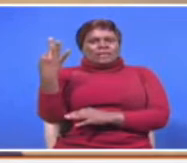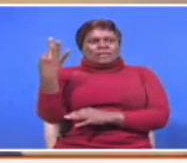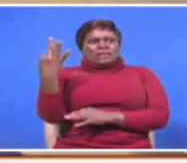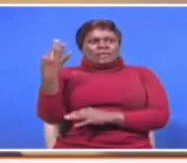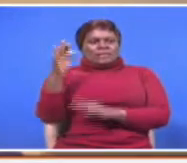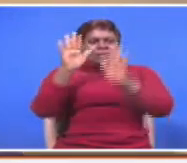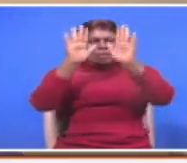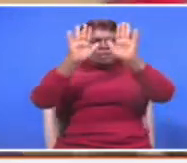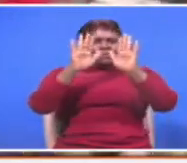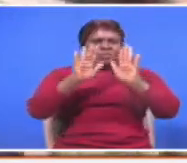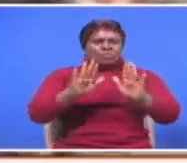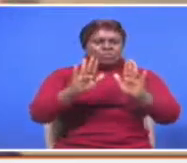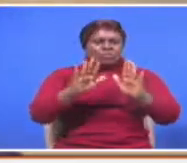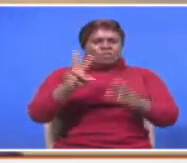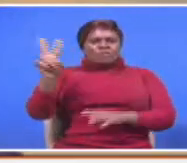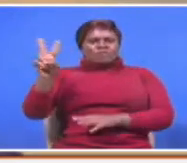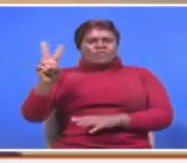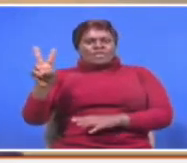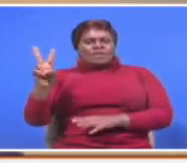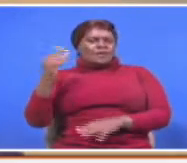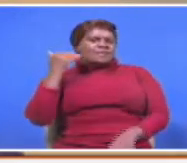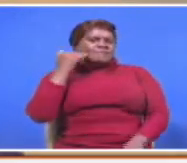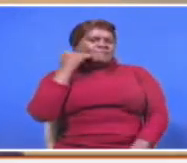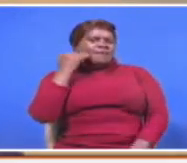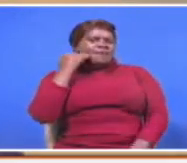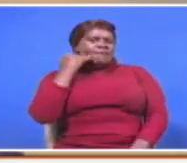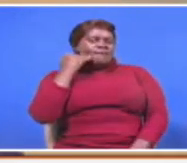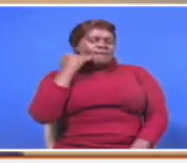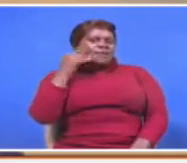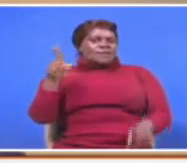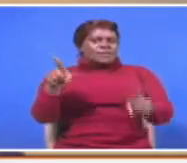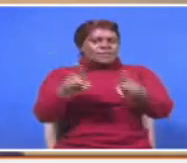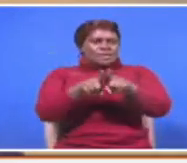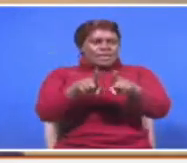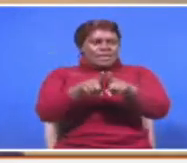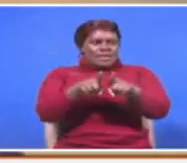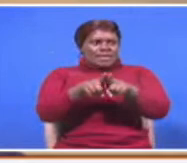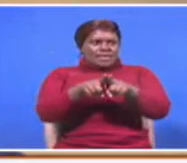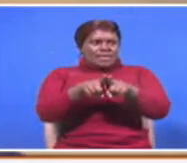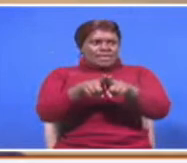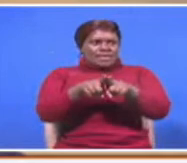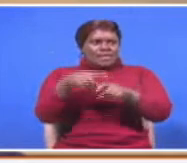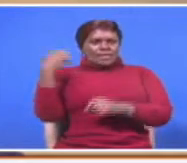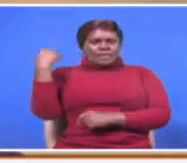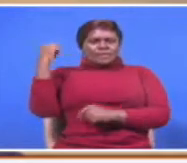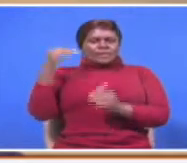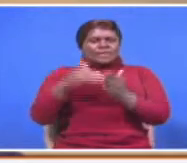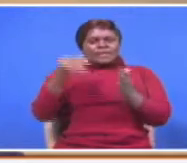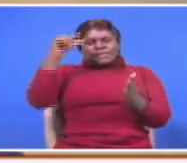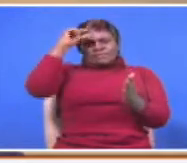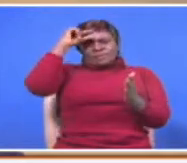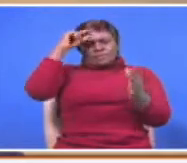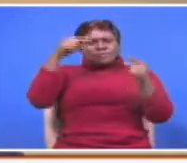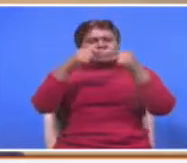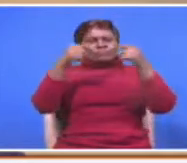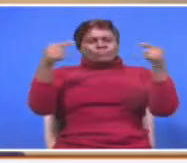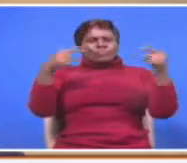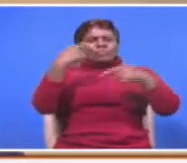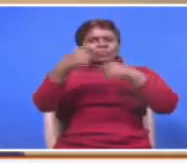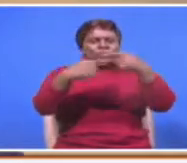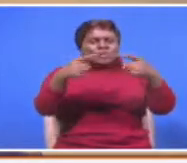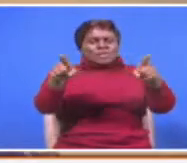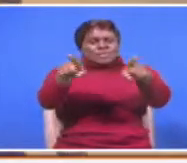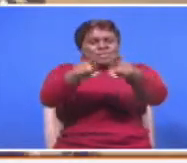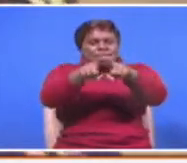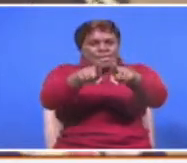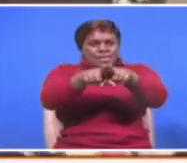kaunti za kisumu, vihiga na siyaya, ambapo pia watakuwa kiendeleza injili yao didi ya serikali ya raisu liambruto na